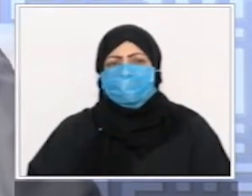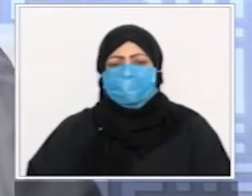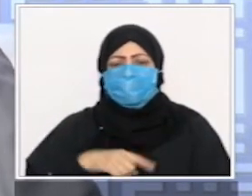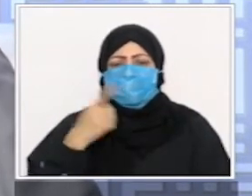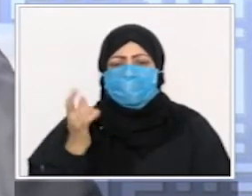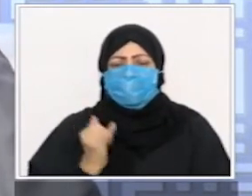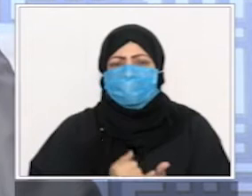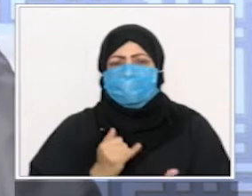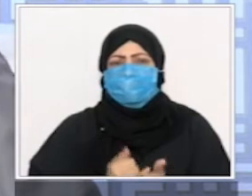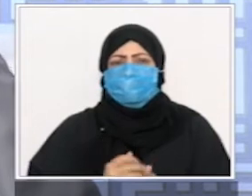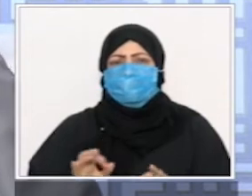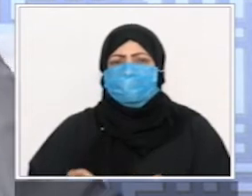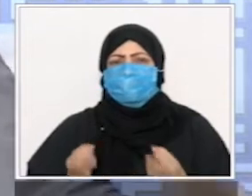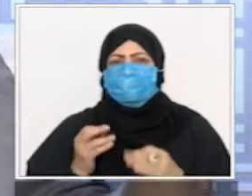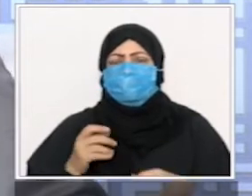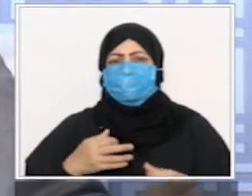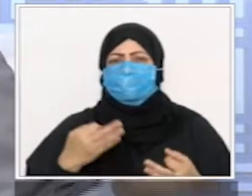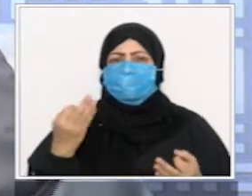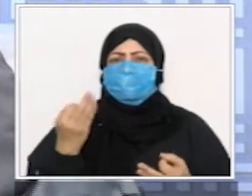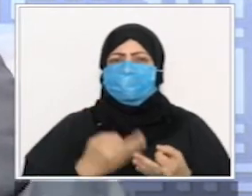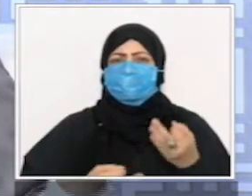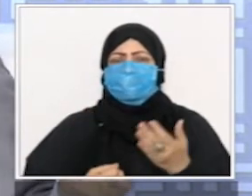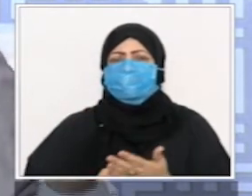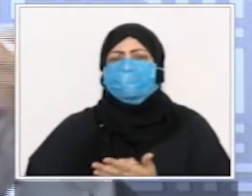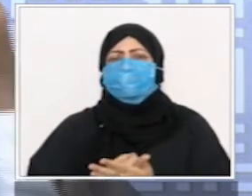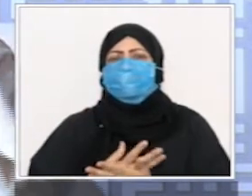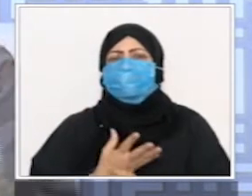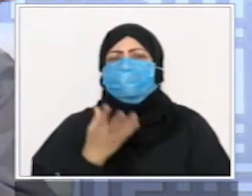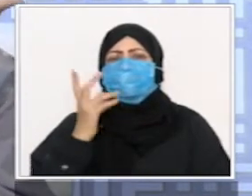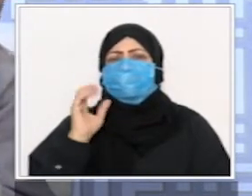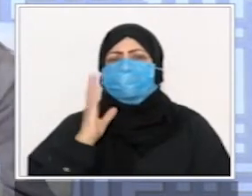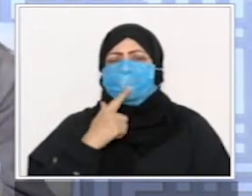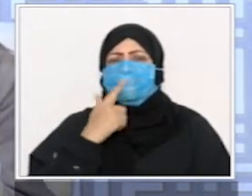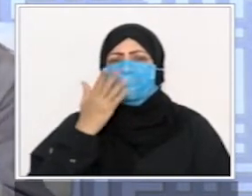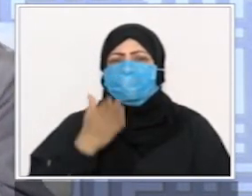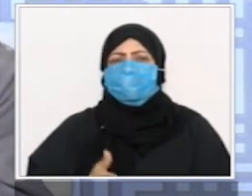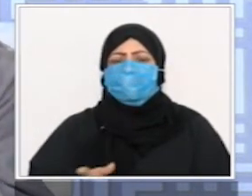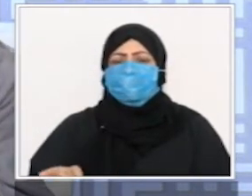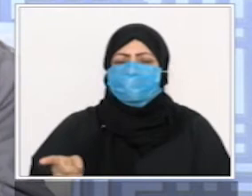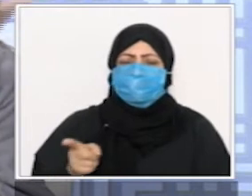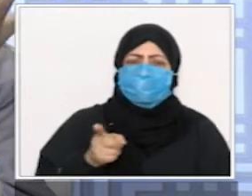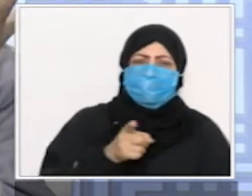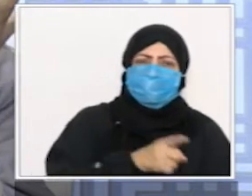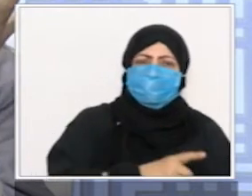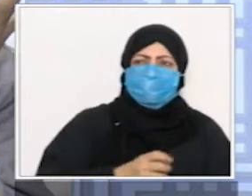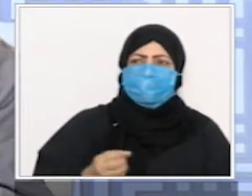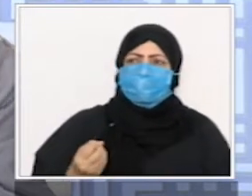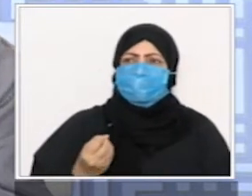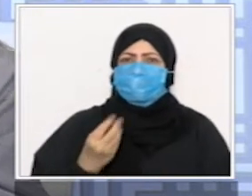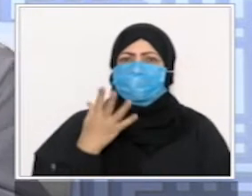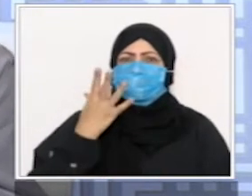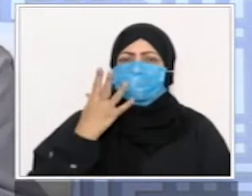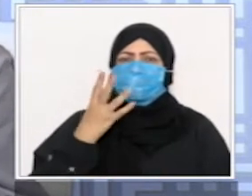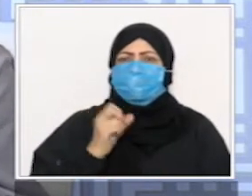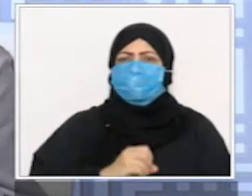الصادق هذا إلى ظهور إلى الإسفار يسميه الفقهاء الإسفار شنوه الإسفار؟